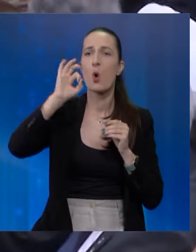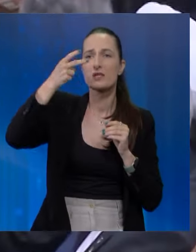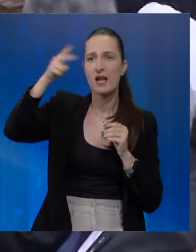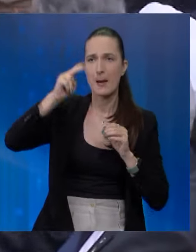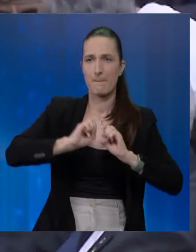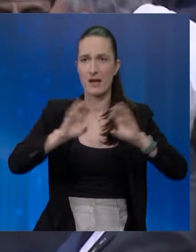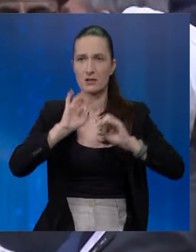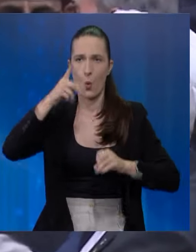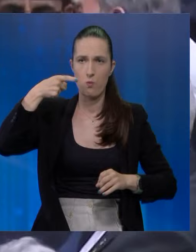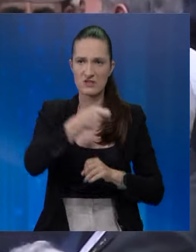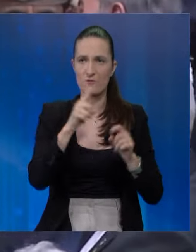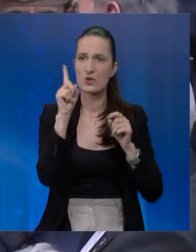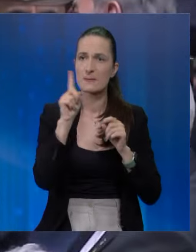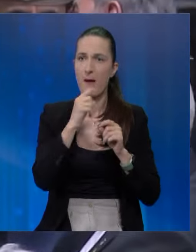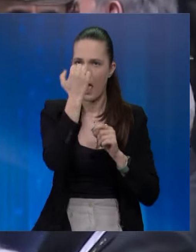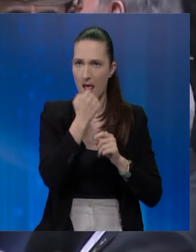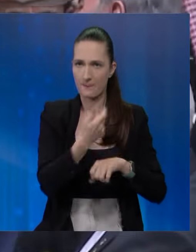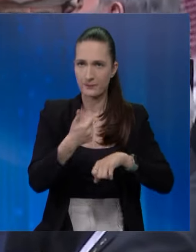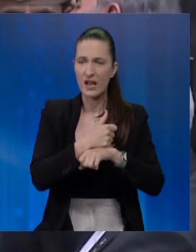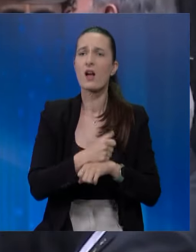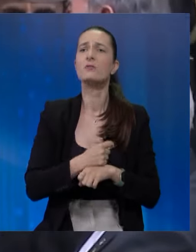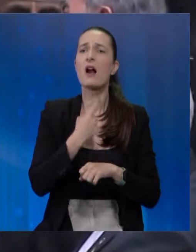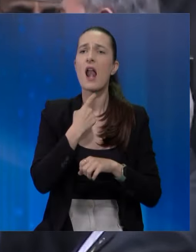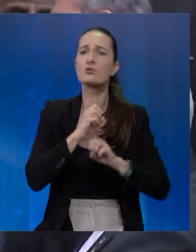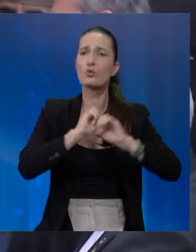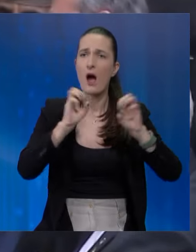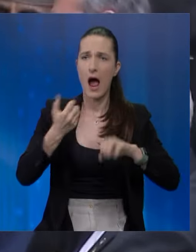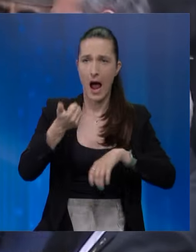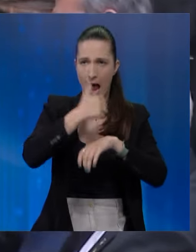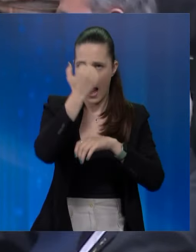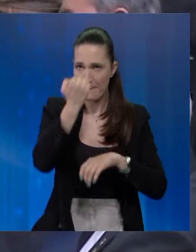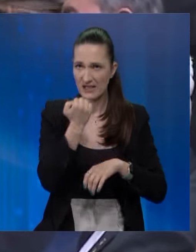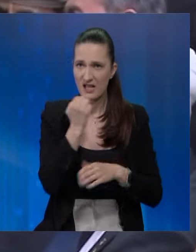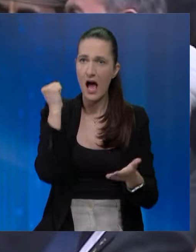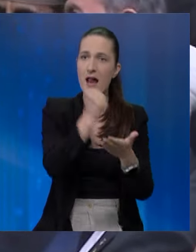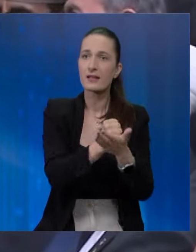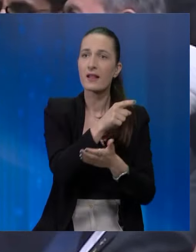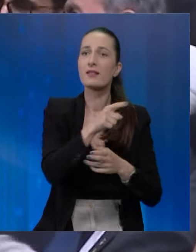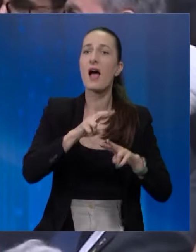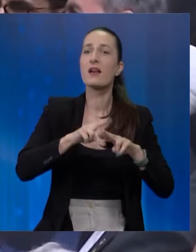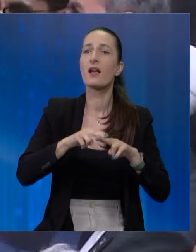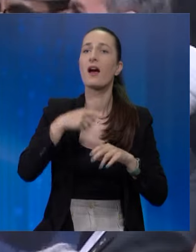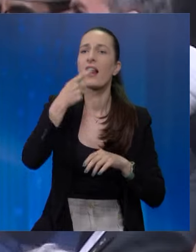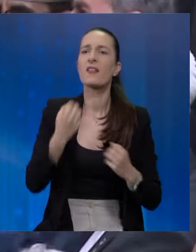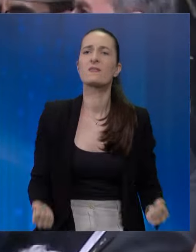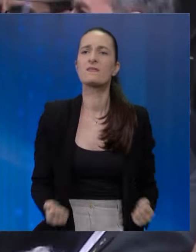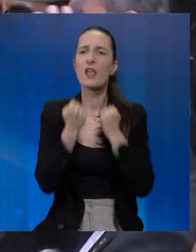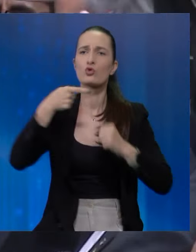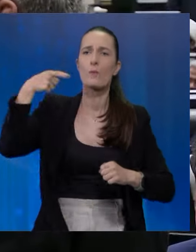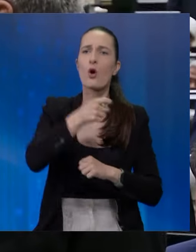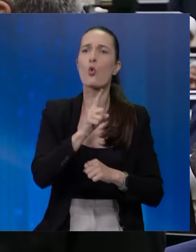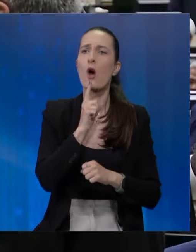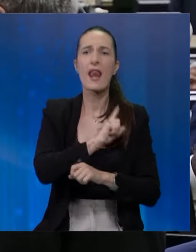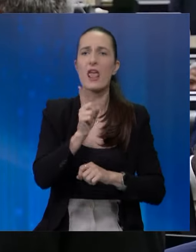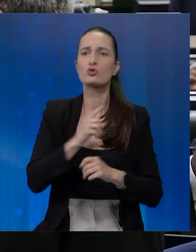stranih medija o ubijstvu Ismaila Hanjeha. Vlasnogovornik Hamasa atentat na Hanjeha nazvao je teškom ekskalacijom koja neće postići